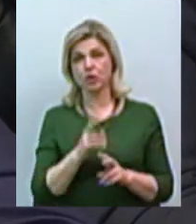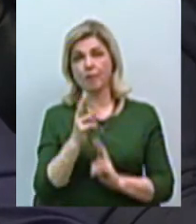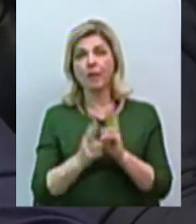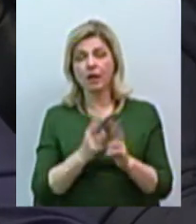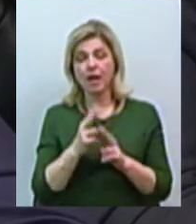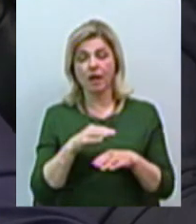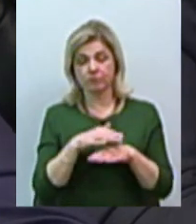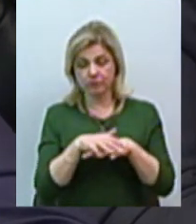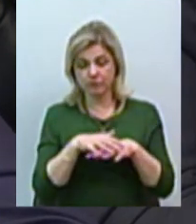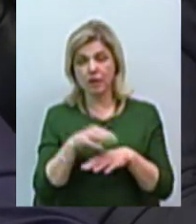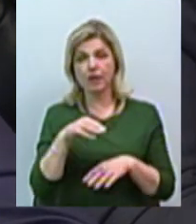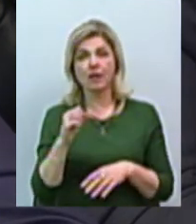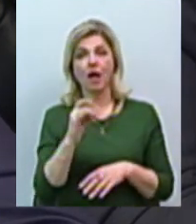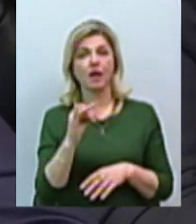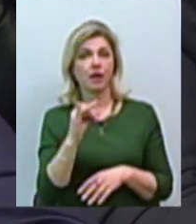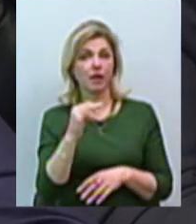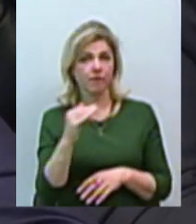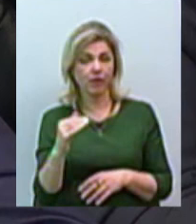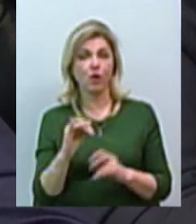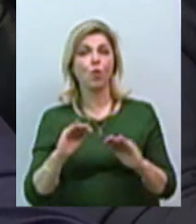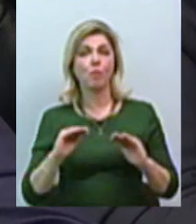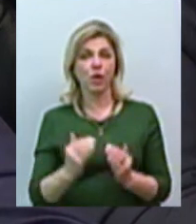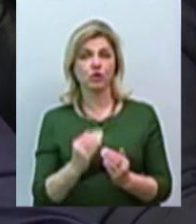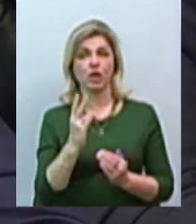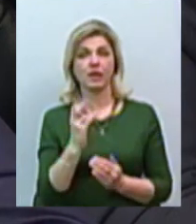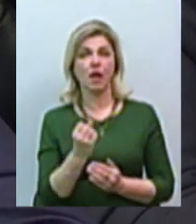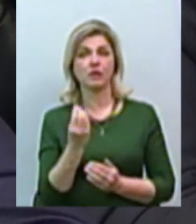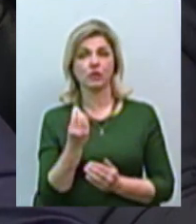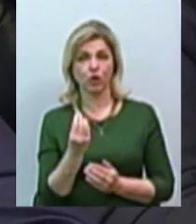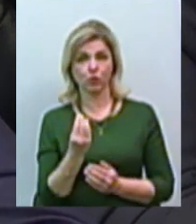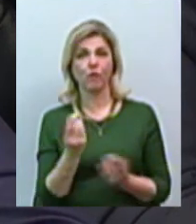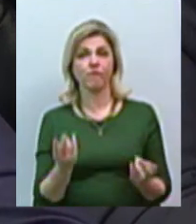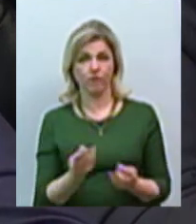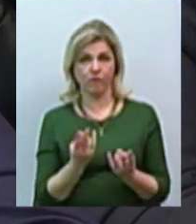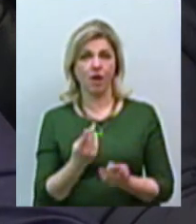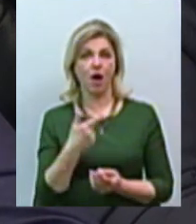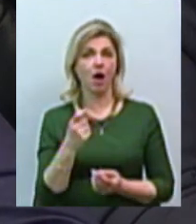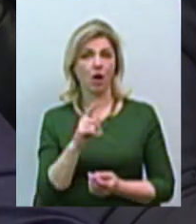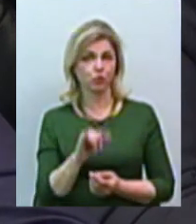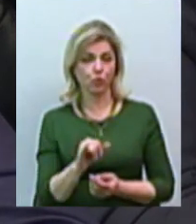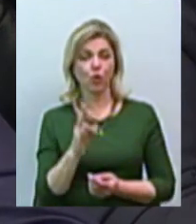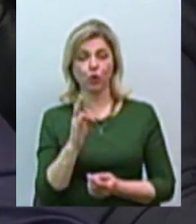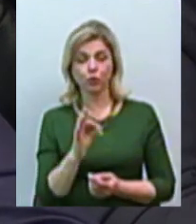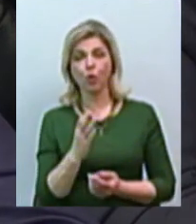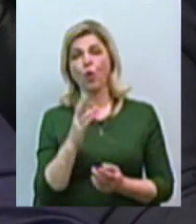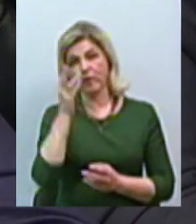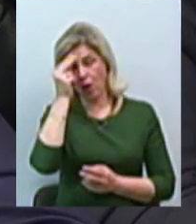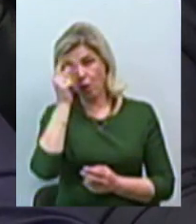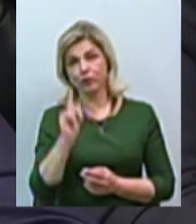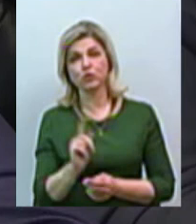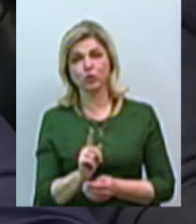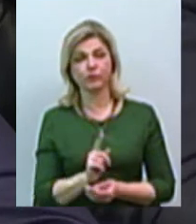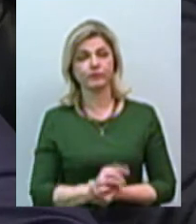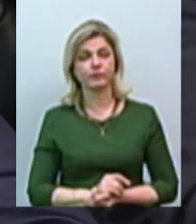тариф, зменшити на ціну діючого газу. Але, враховуючи те, що